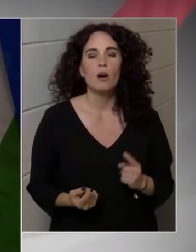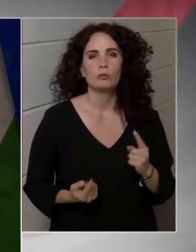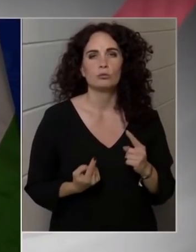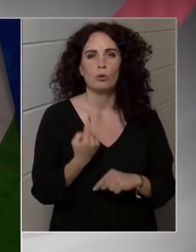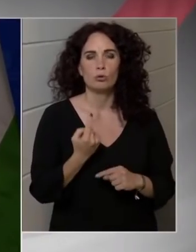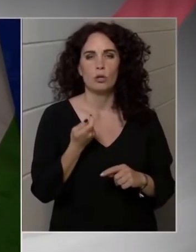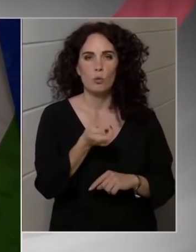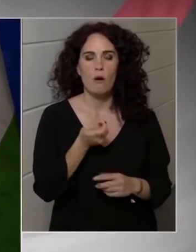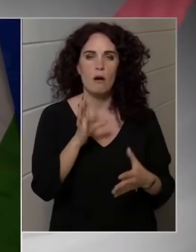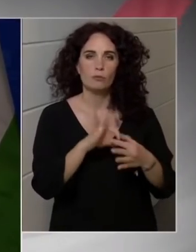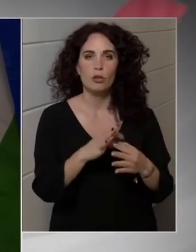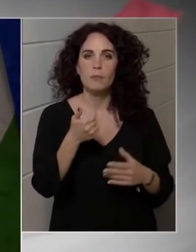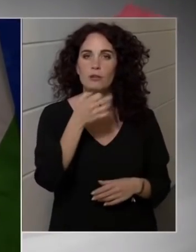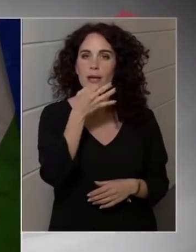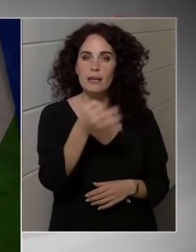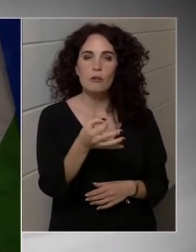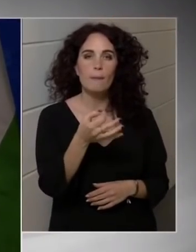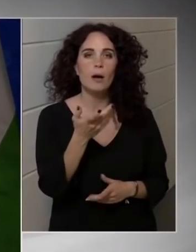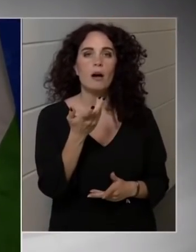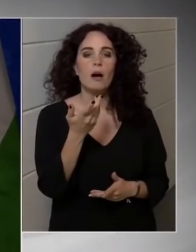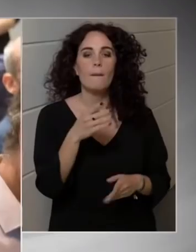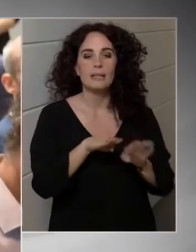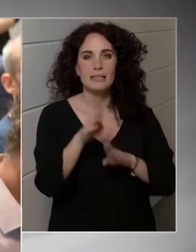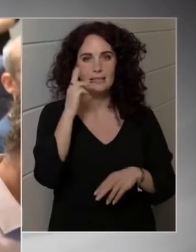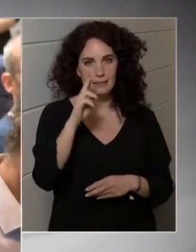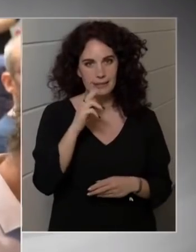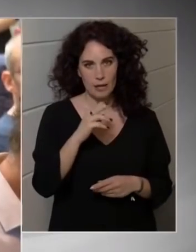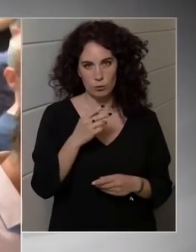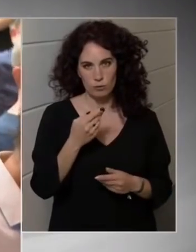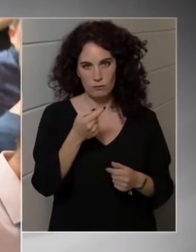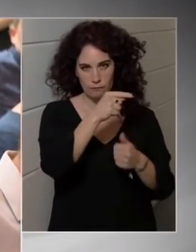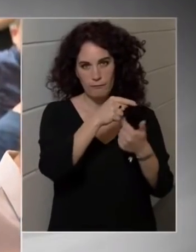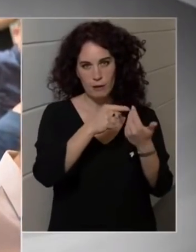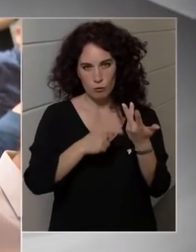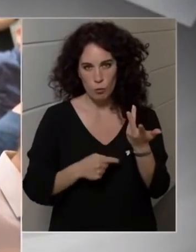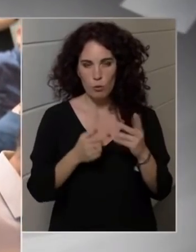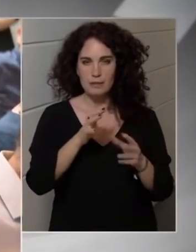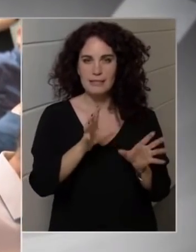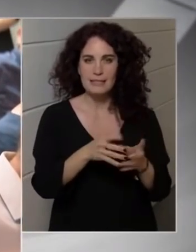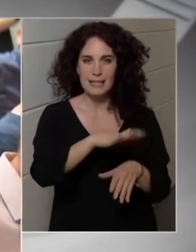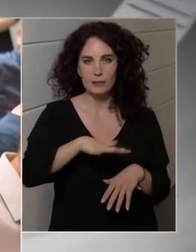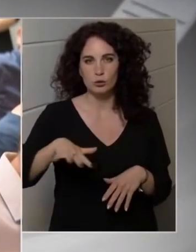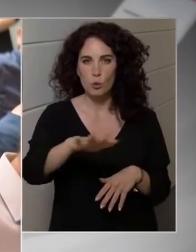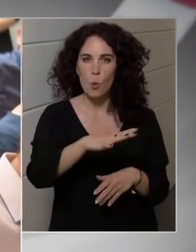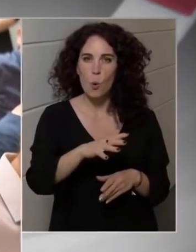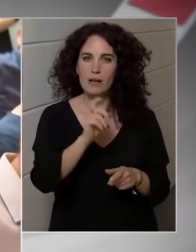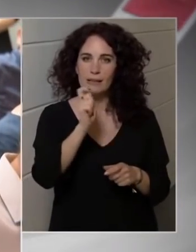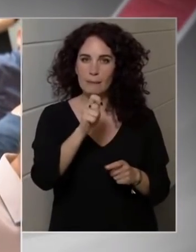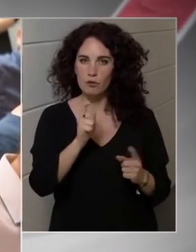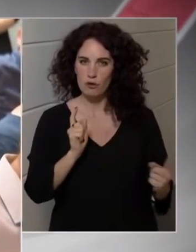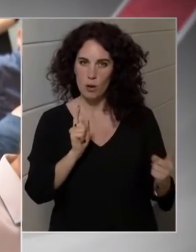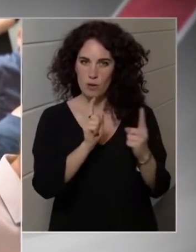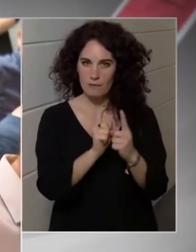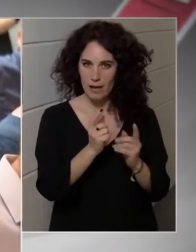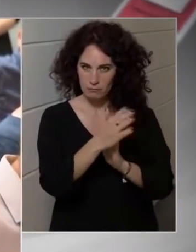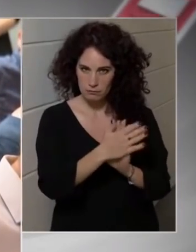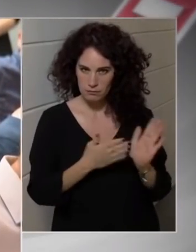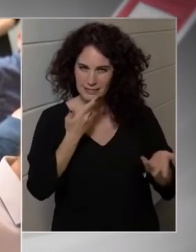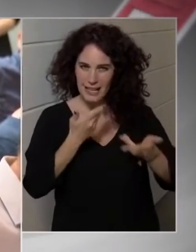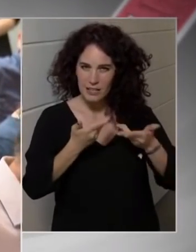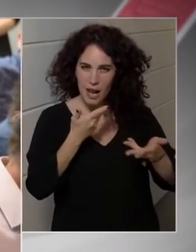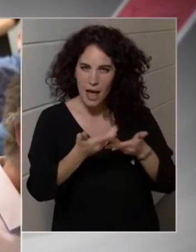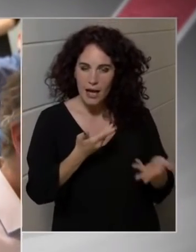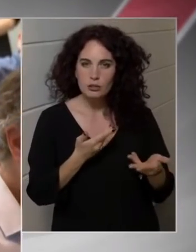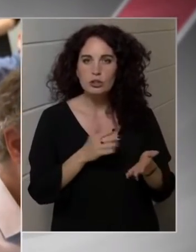tekintett le egymásra. Magyar Nemzet. Köszönöm, Máté Patrik Vék Magyar Nemzettől. Az első kérdésem, ugye a különadókkal